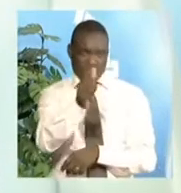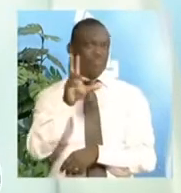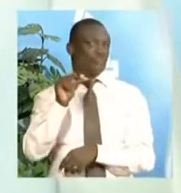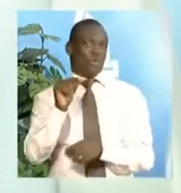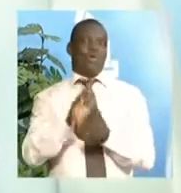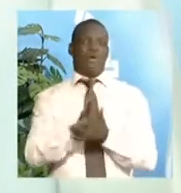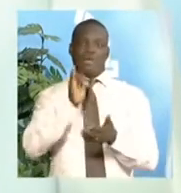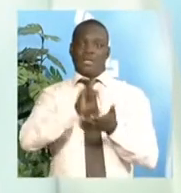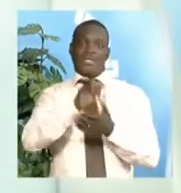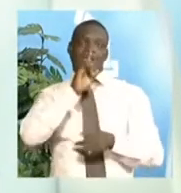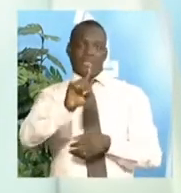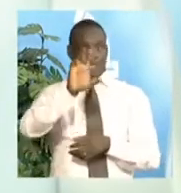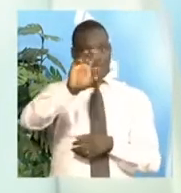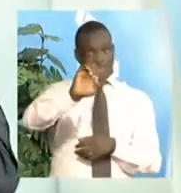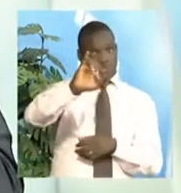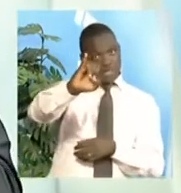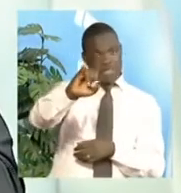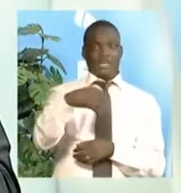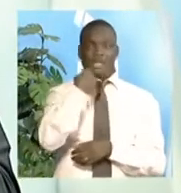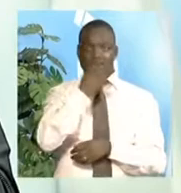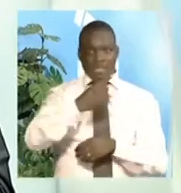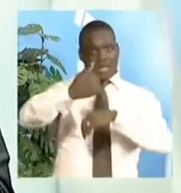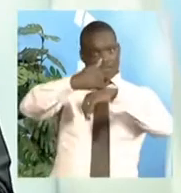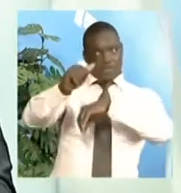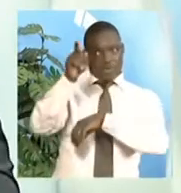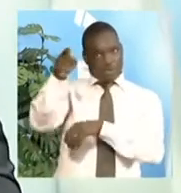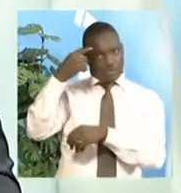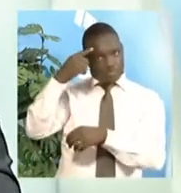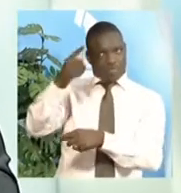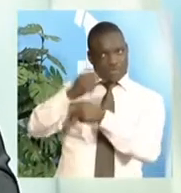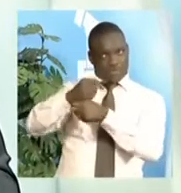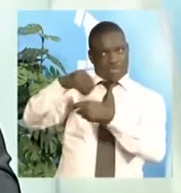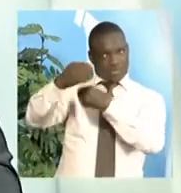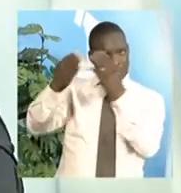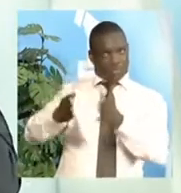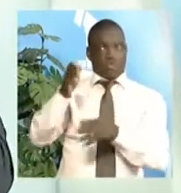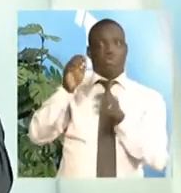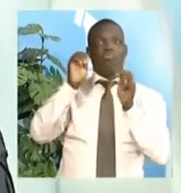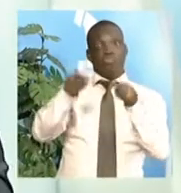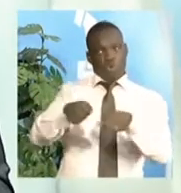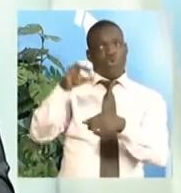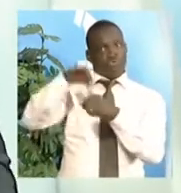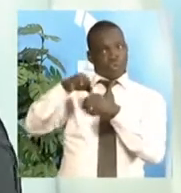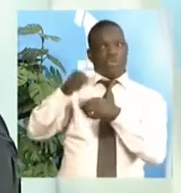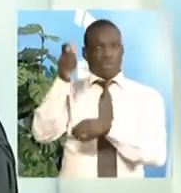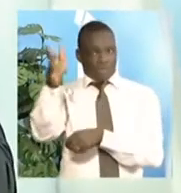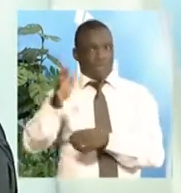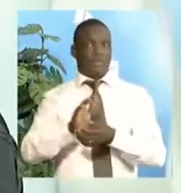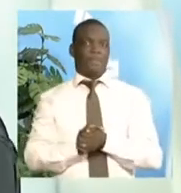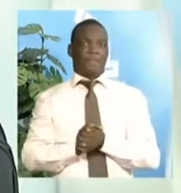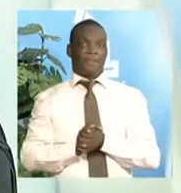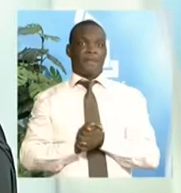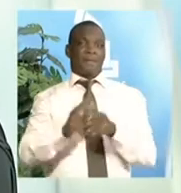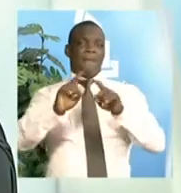dans un lieu autre que le lieu où ils se sont fait inscrire sur la liste électorale. Mais cette exception n'est applicable seulement